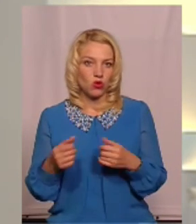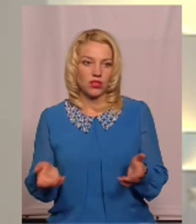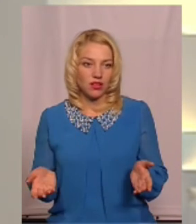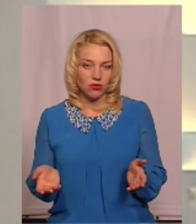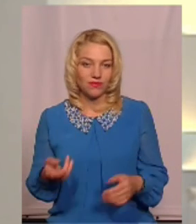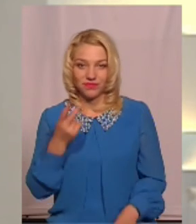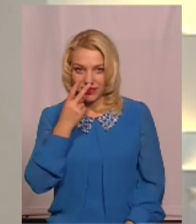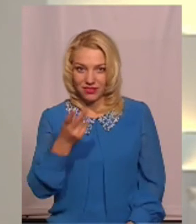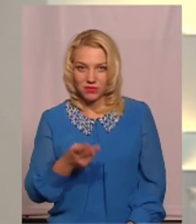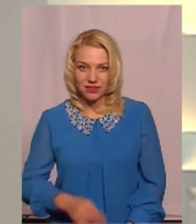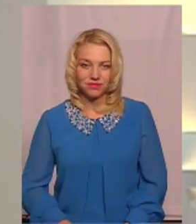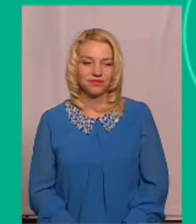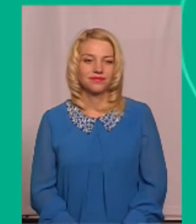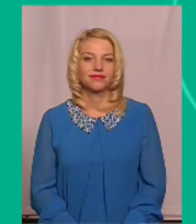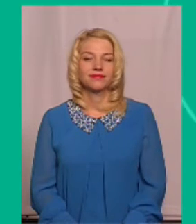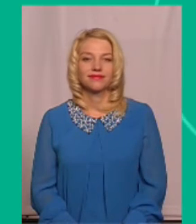Дивимось.